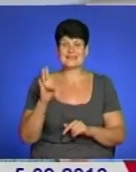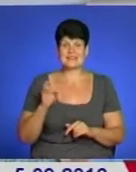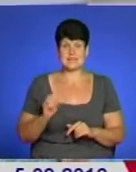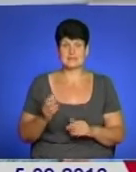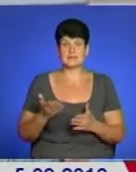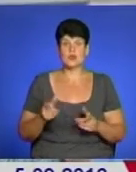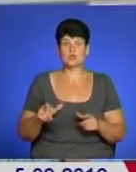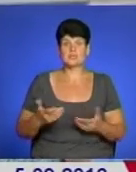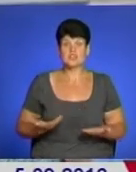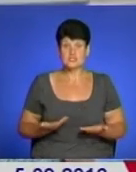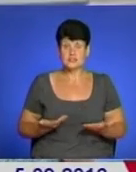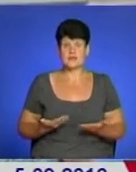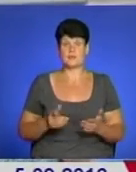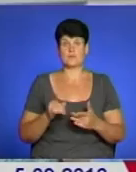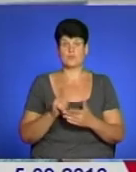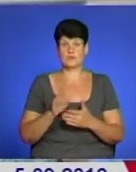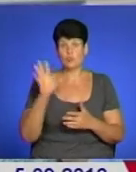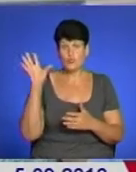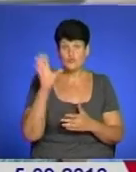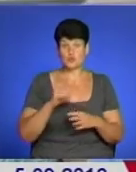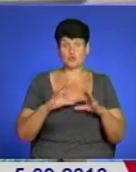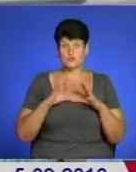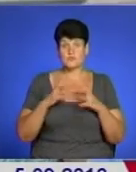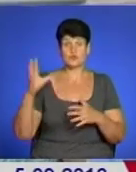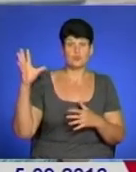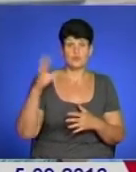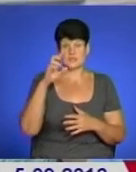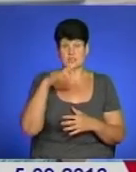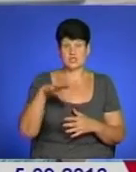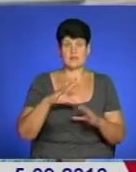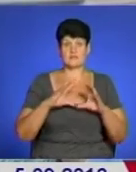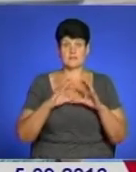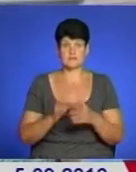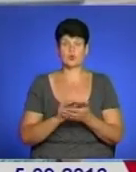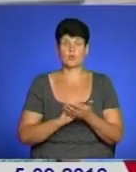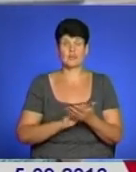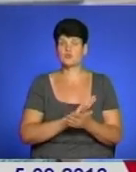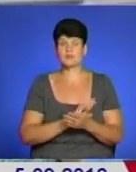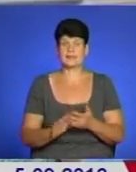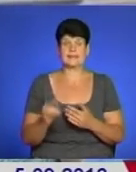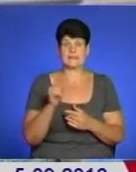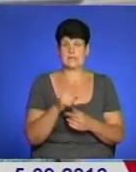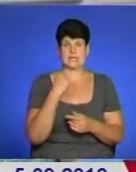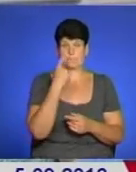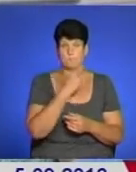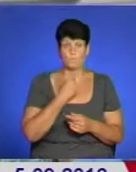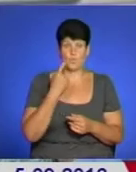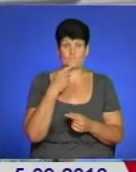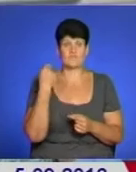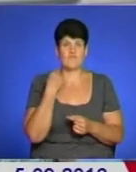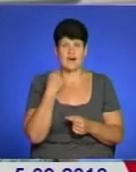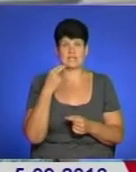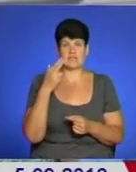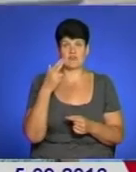людина проживає, окрім всіх держав, світу пишуть на їхній мові. Чи в Англії, чи